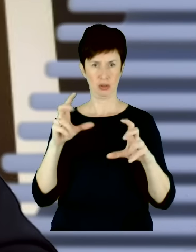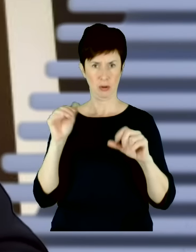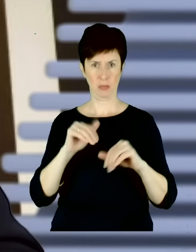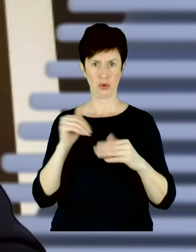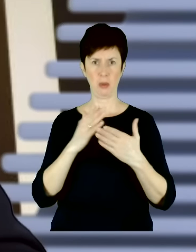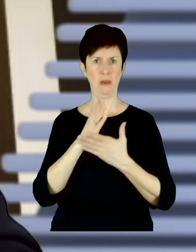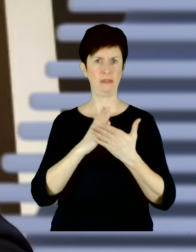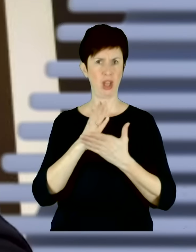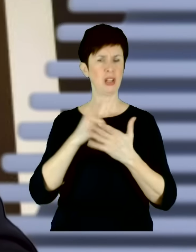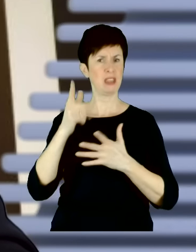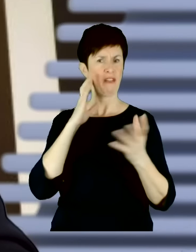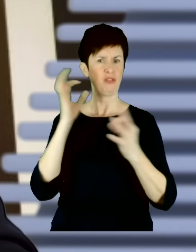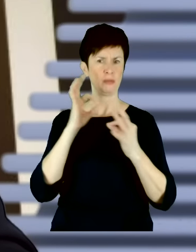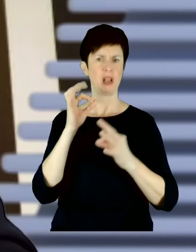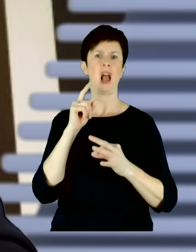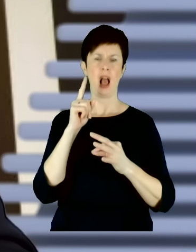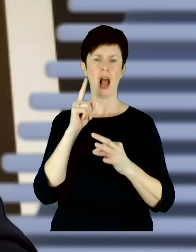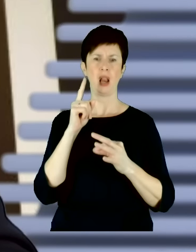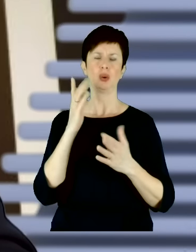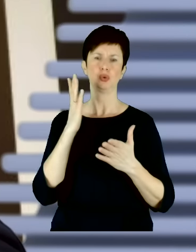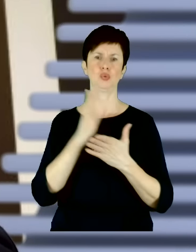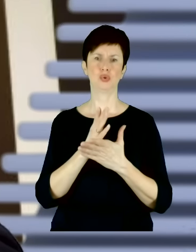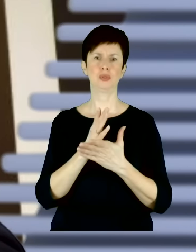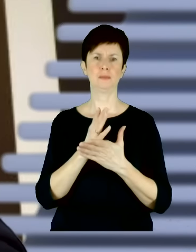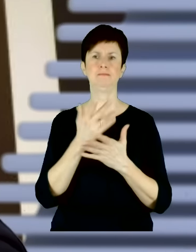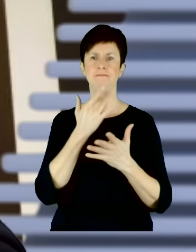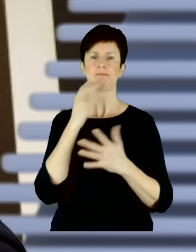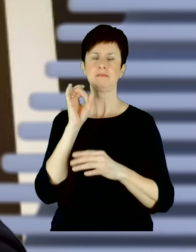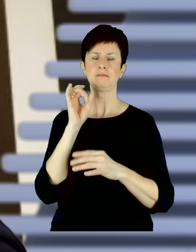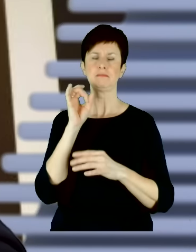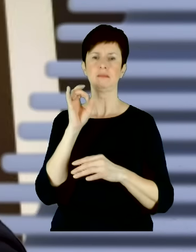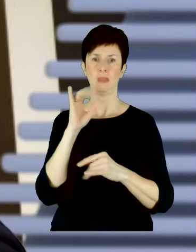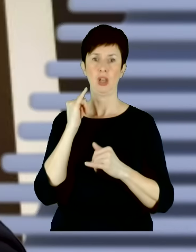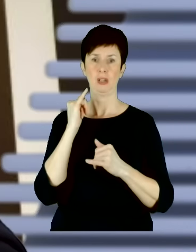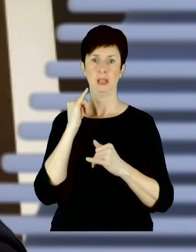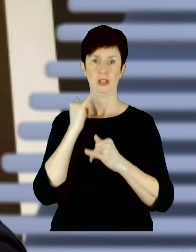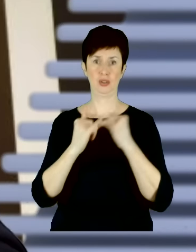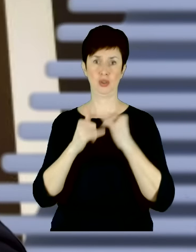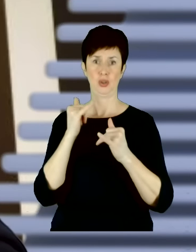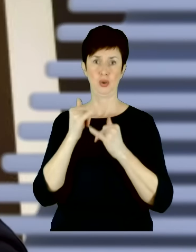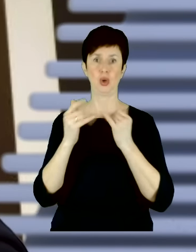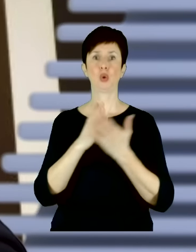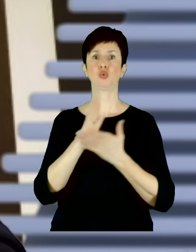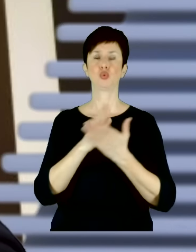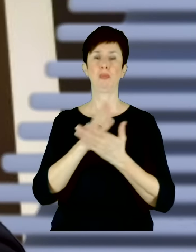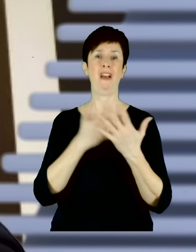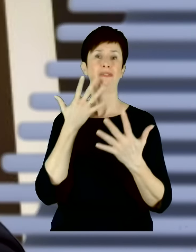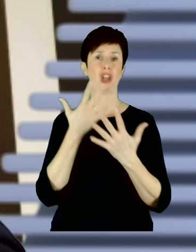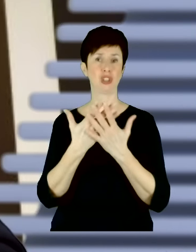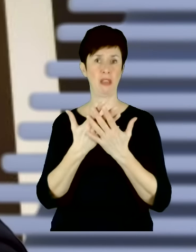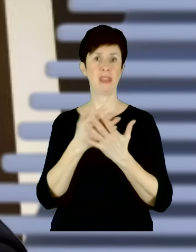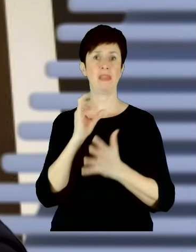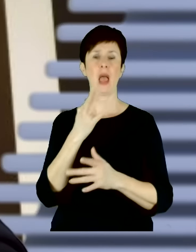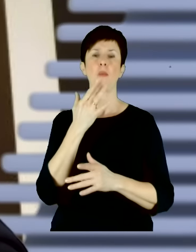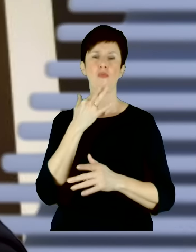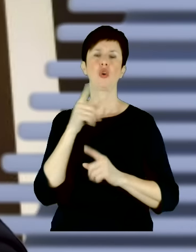informacje. Ale pojawiają się już głosy mówiące o tym, że jeżeli takie informacje przekazuje służba więzienna, to tutaj jednak one